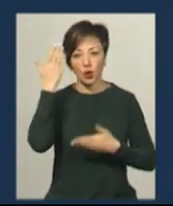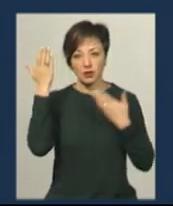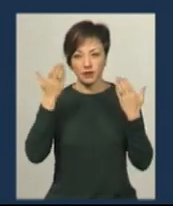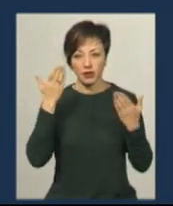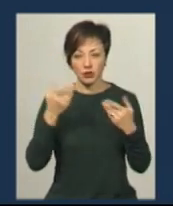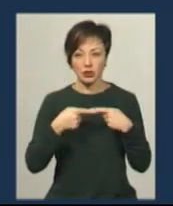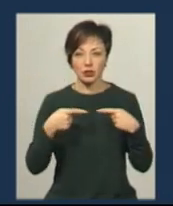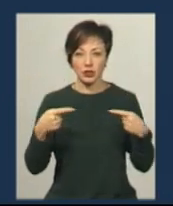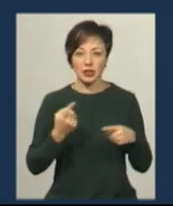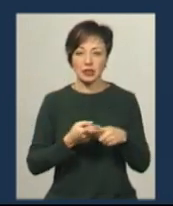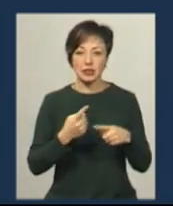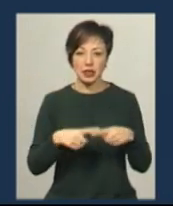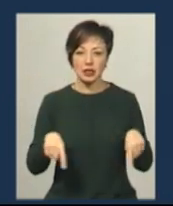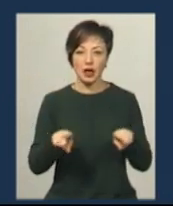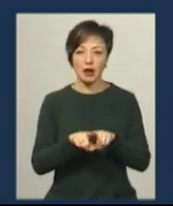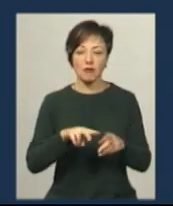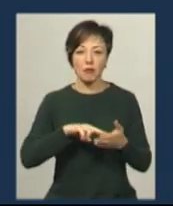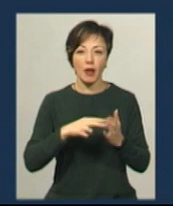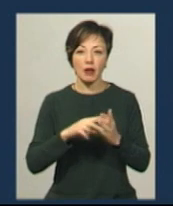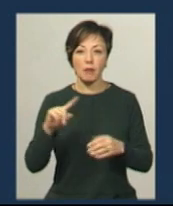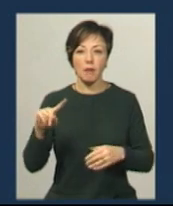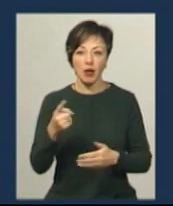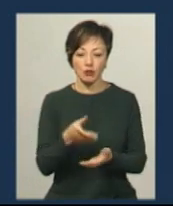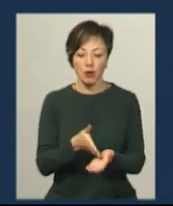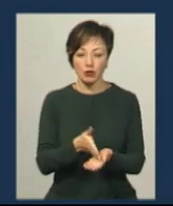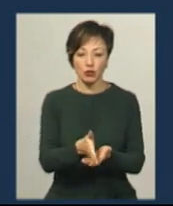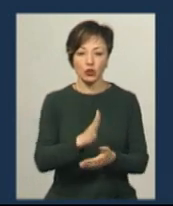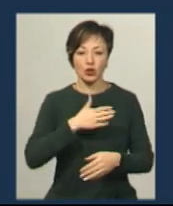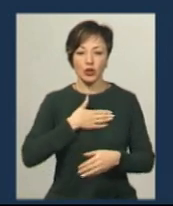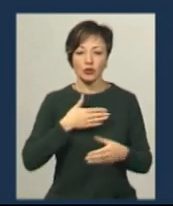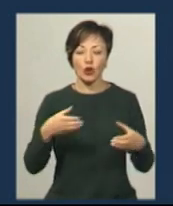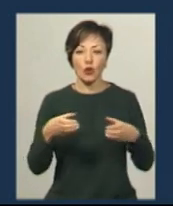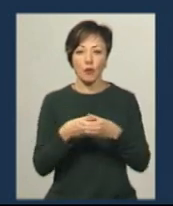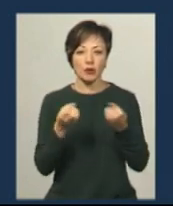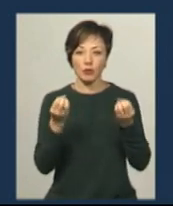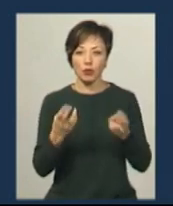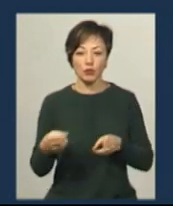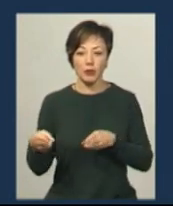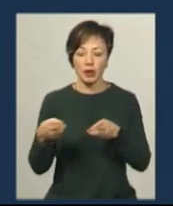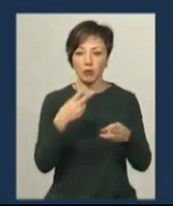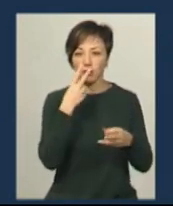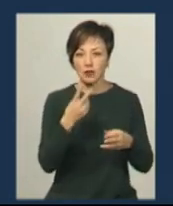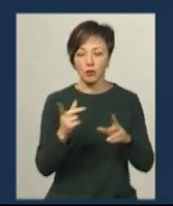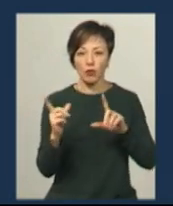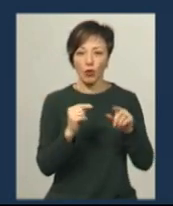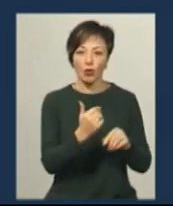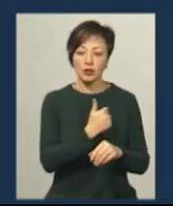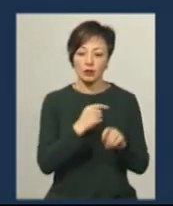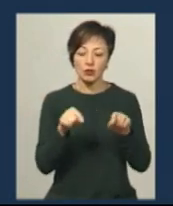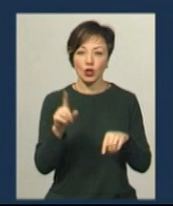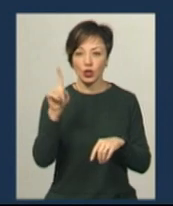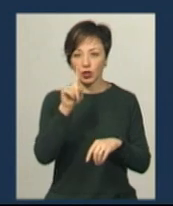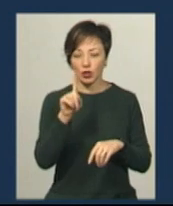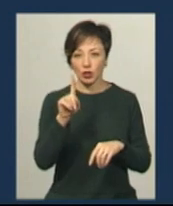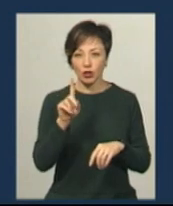їдуть. Оце в такій планах є перший такий маршрут нашу громаду, щоб не просто приїхати, подивитися і поїхати, щоб хоча б на ніч, на